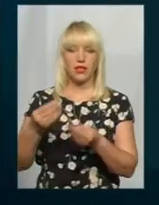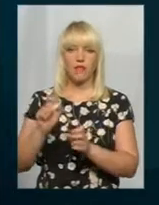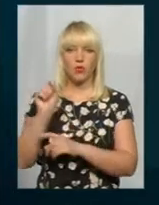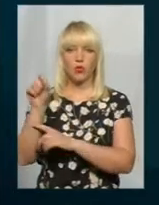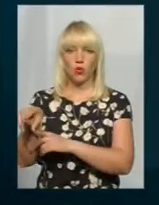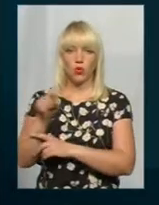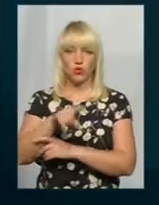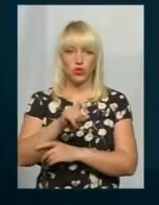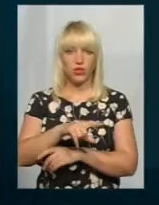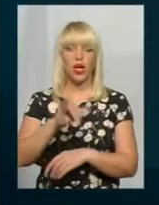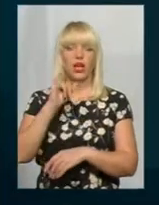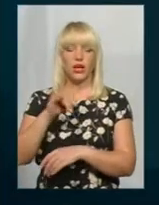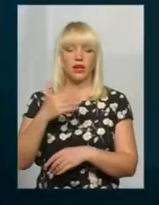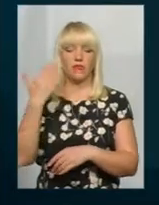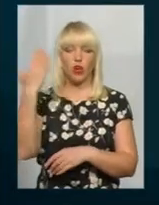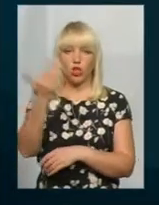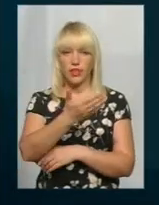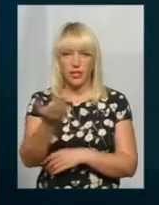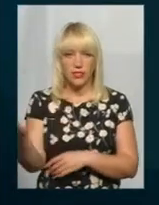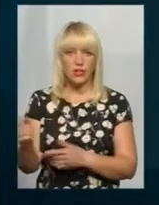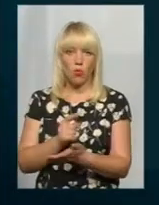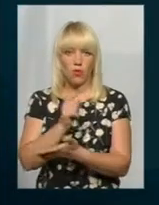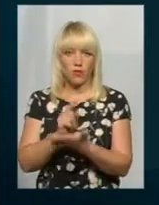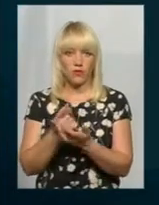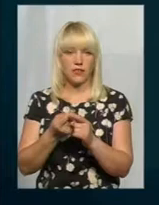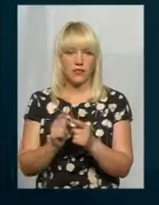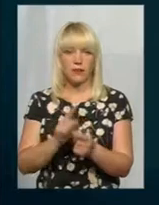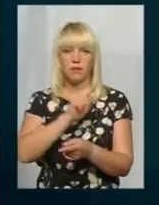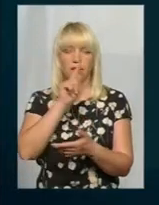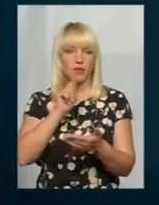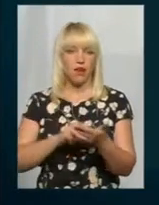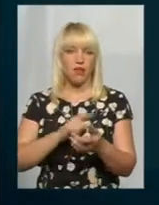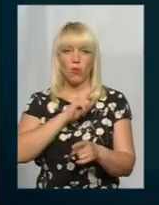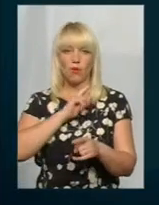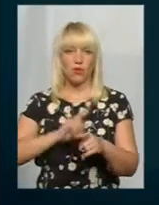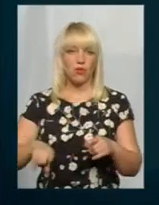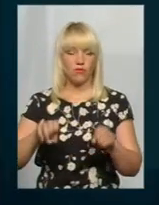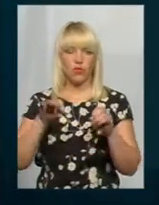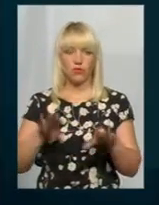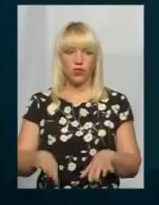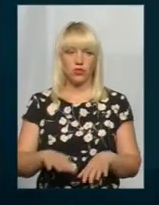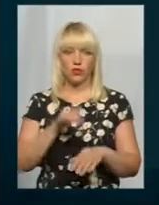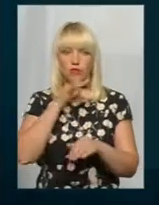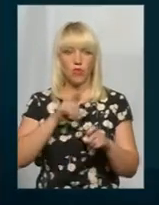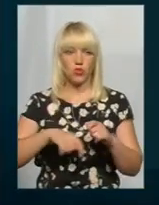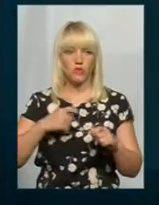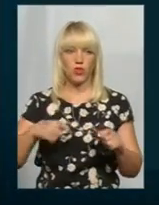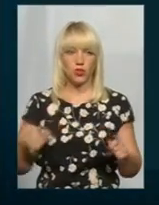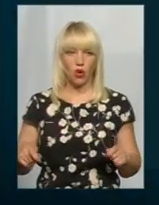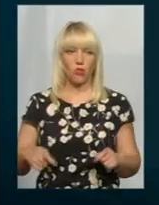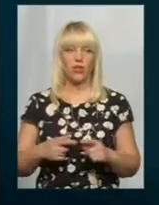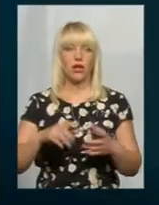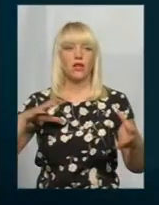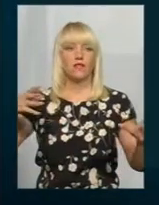я впереконаний, що вони зобов'язані це питання оперативно вирішити, тому що тут немає можливості відділи. Ну, аргументація у